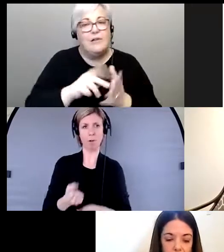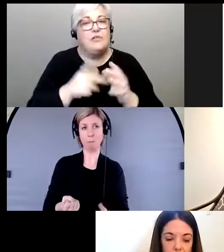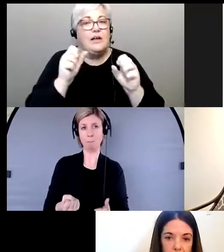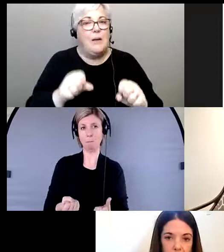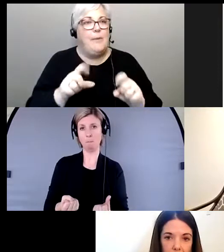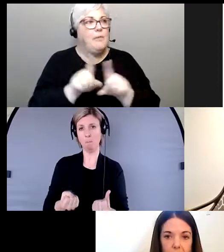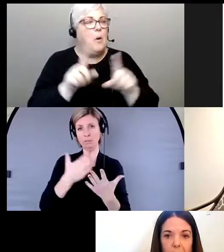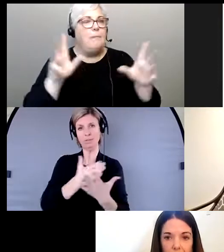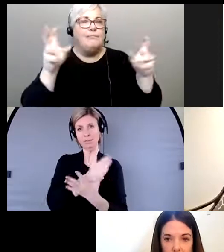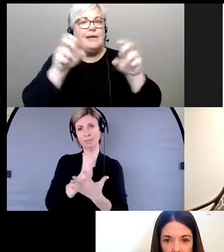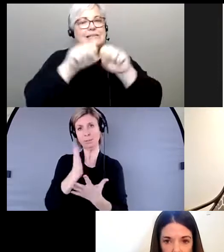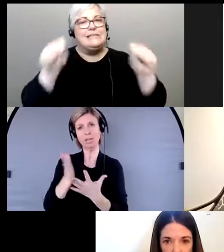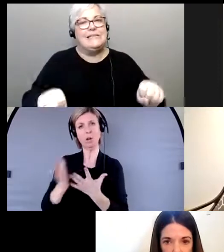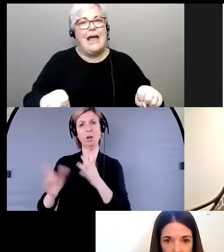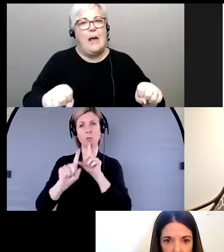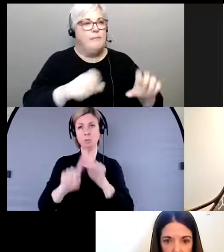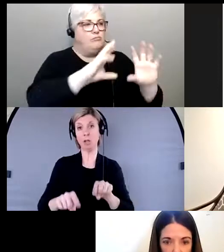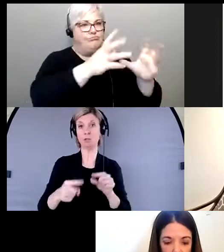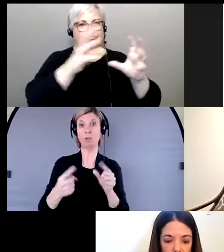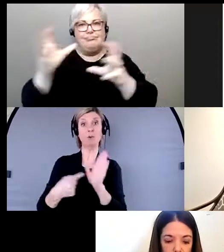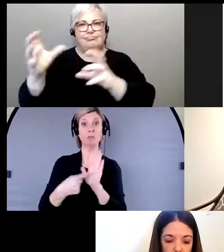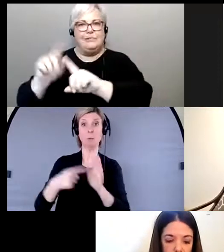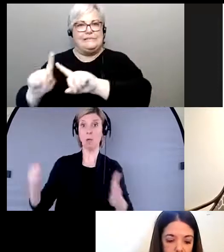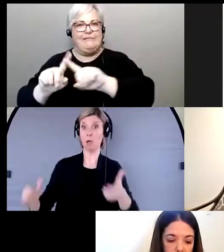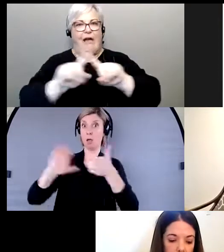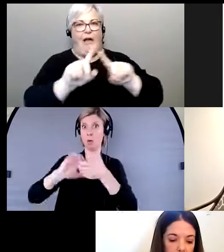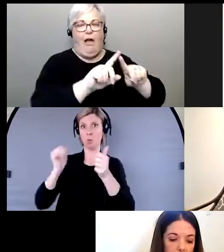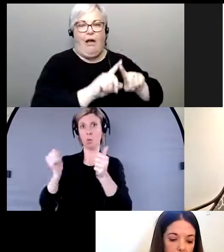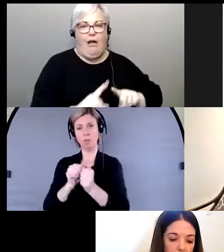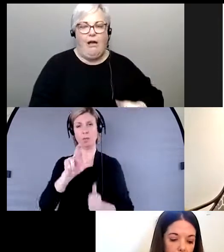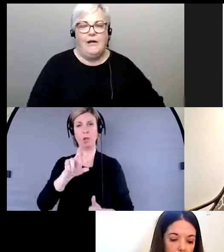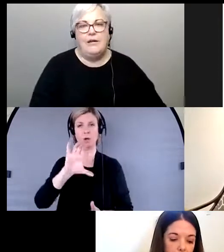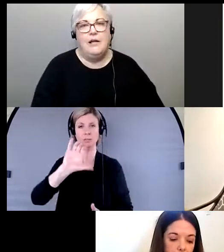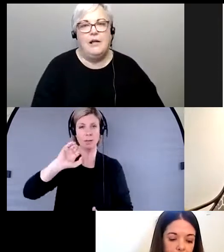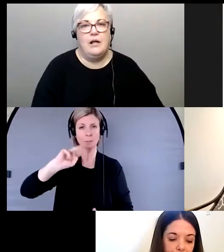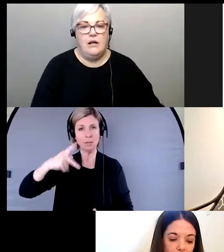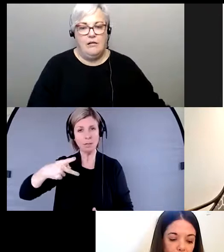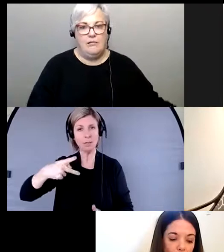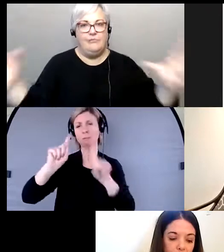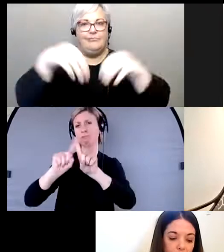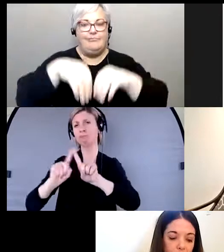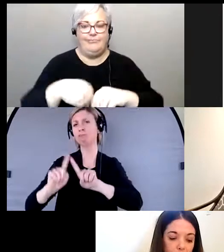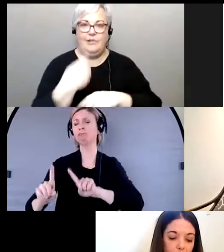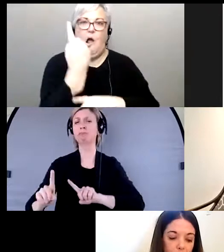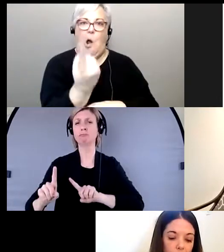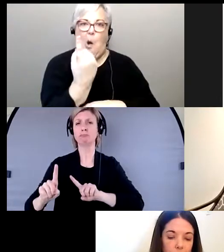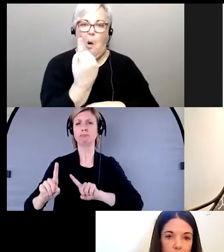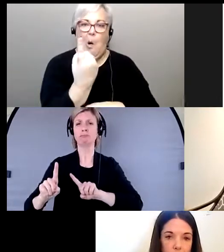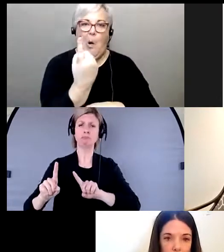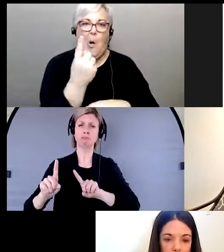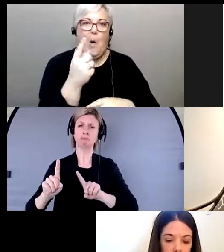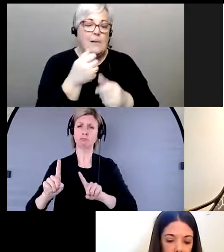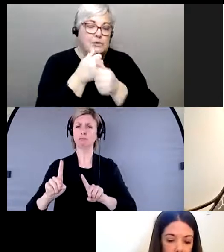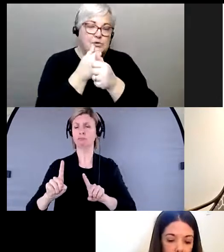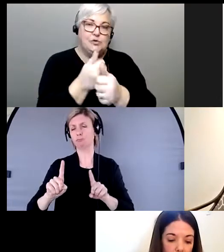système d'aide multidisciplinaire et créer un système d'aide qui soit basé